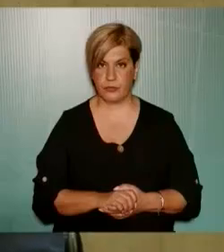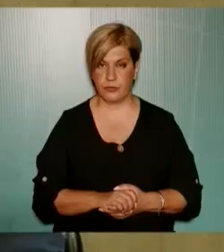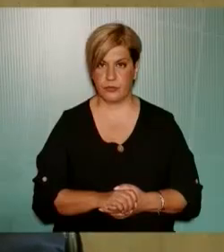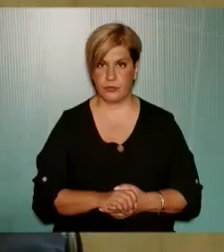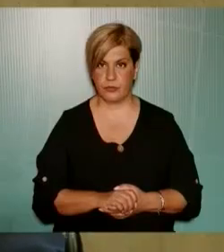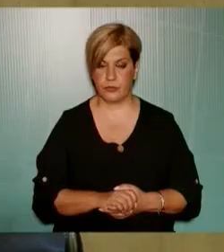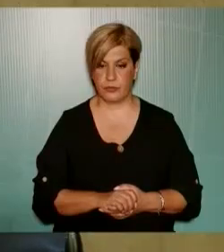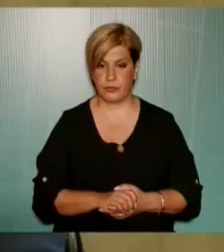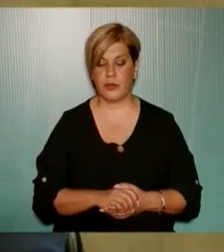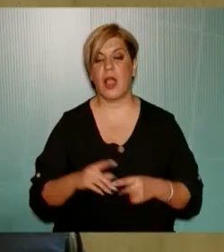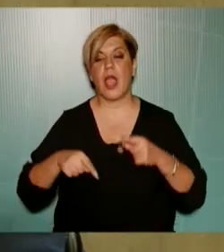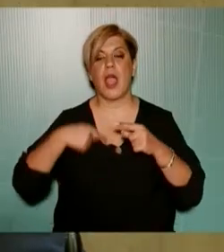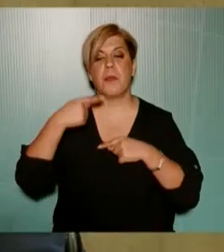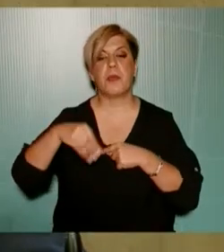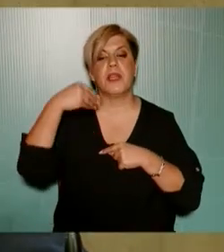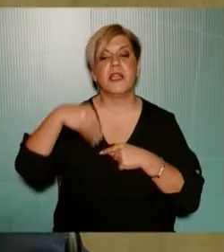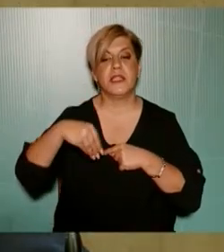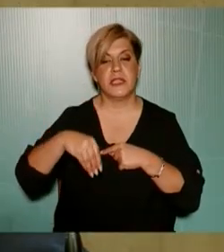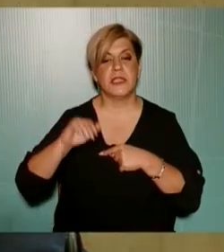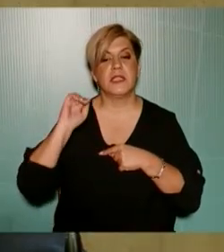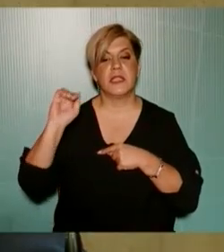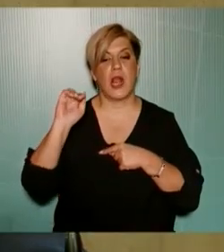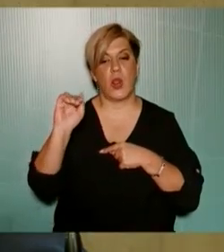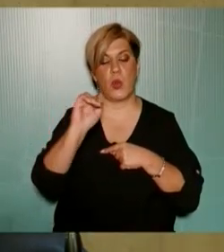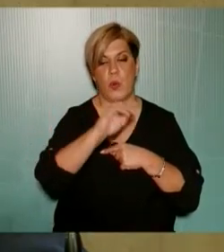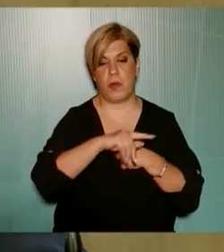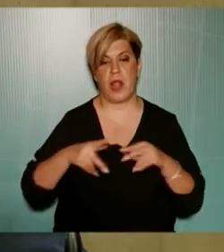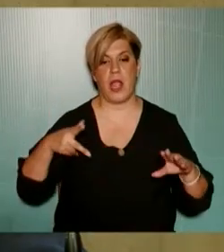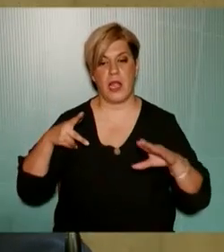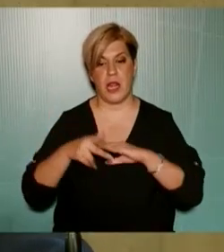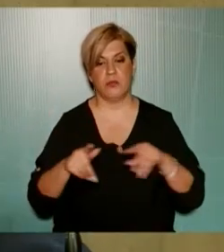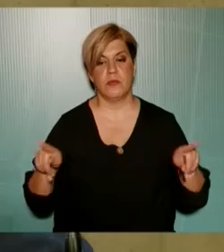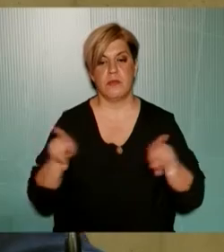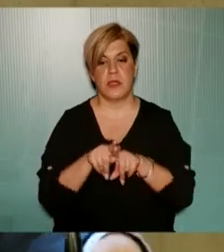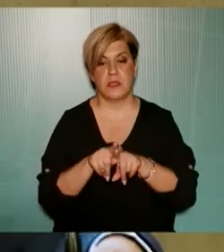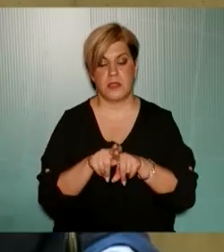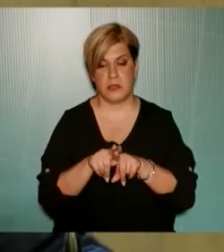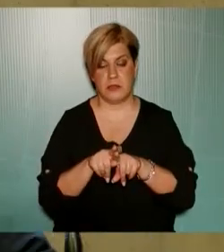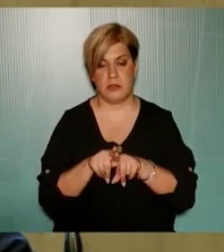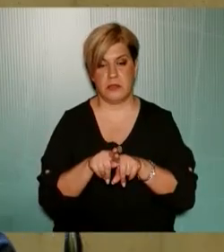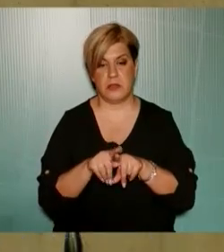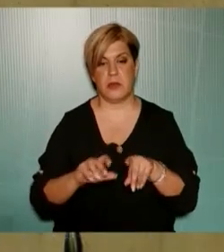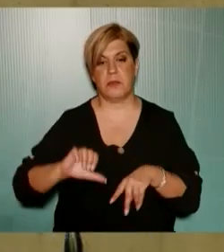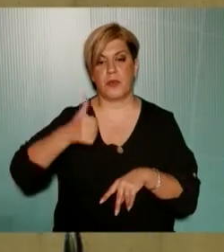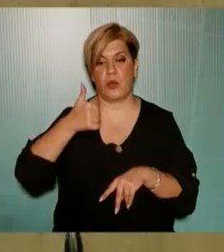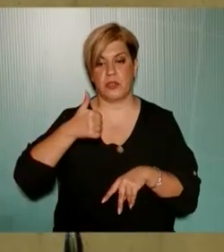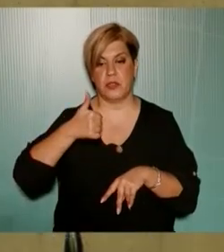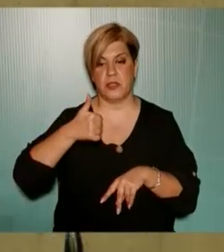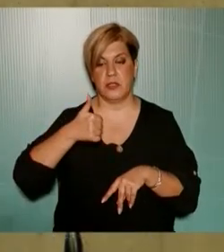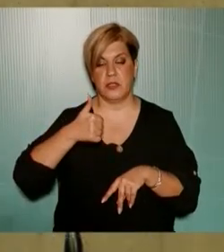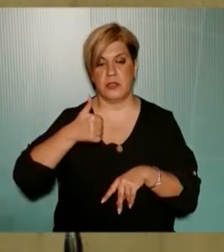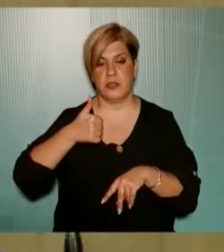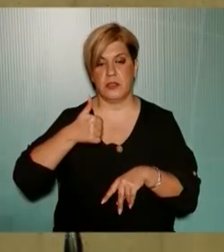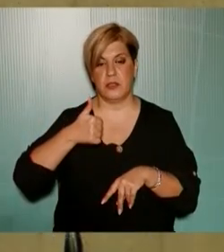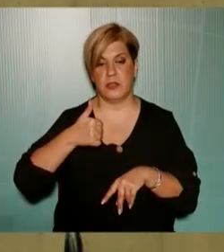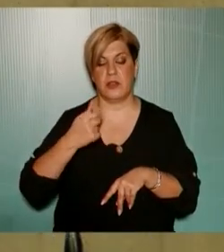Την επόμενη τρίτη σας καλούμε για να εγκαινιάσουμε μαζί την πρώτη από τις